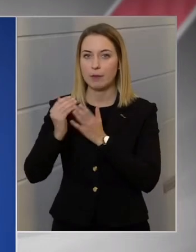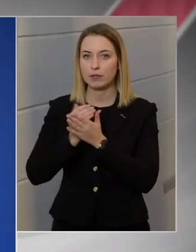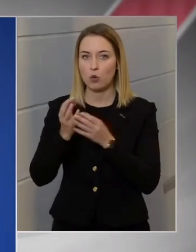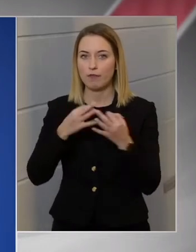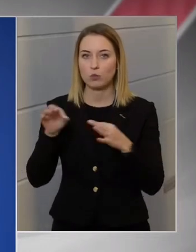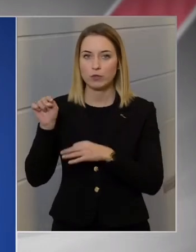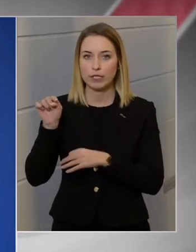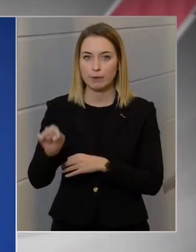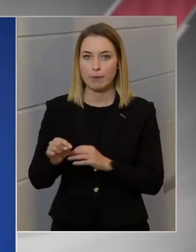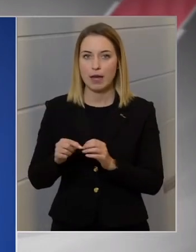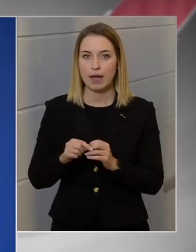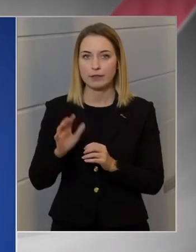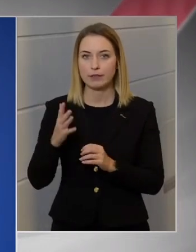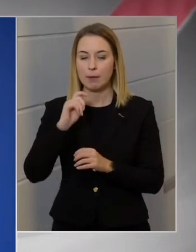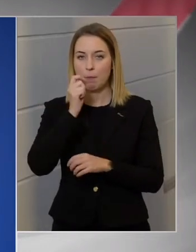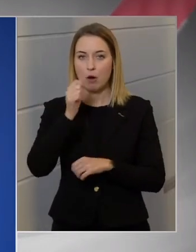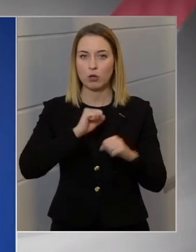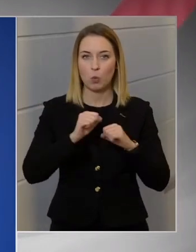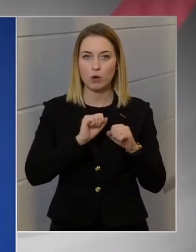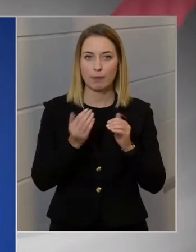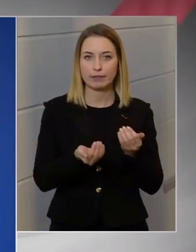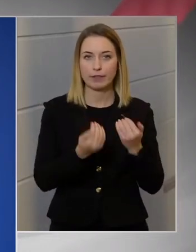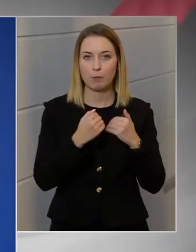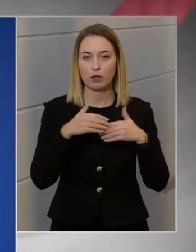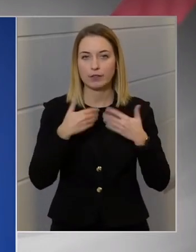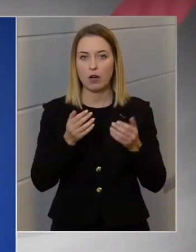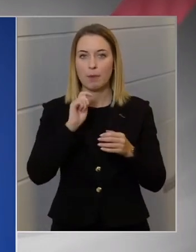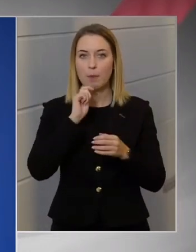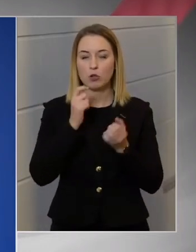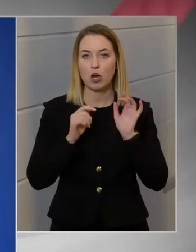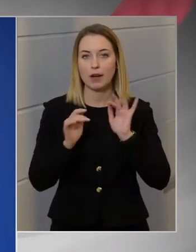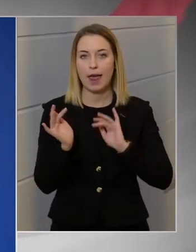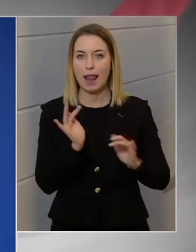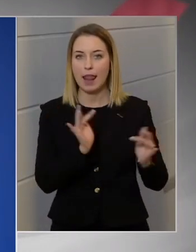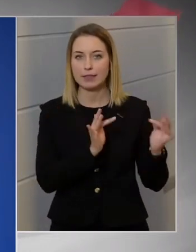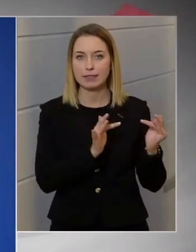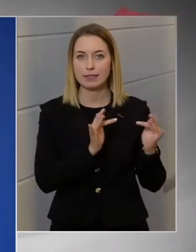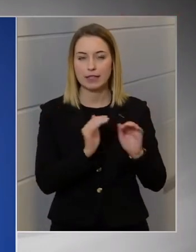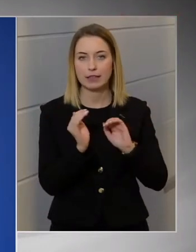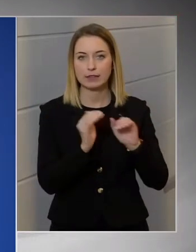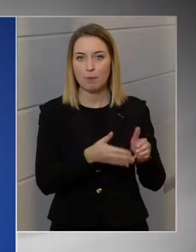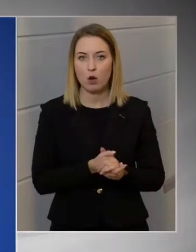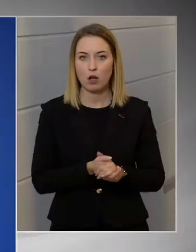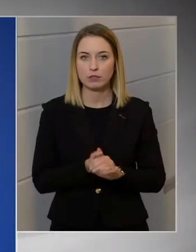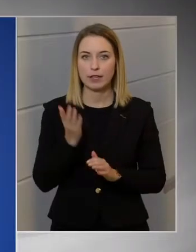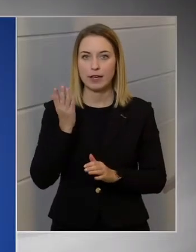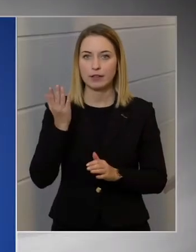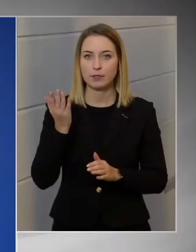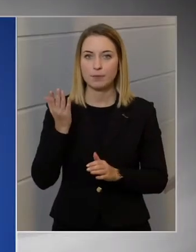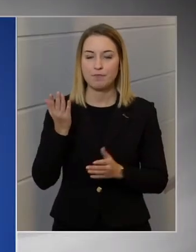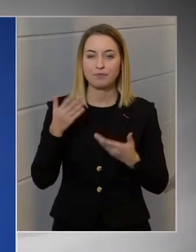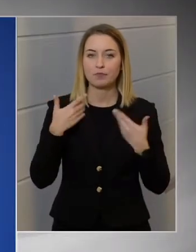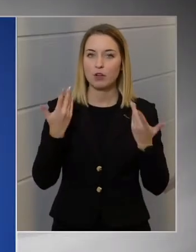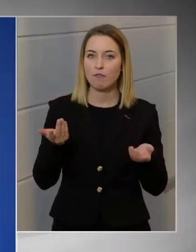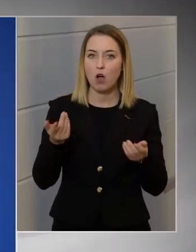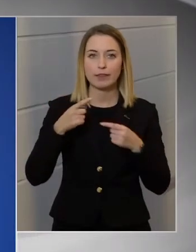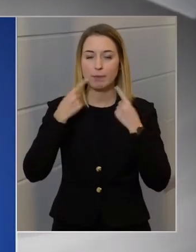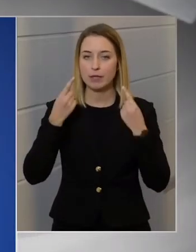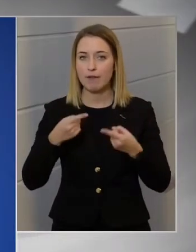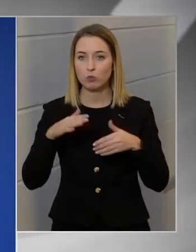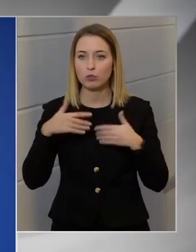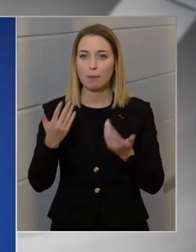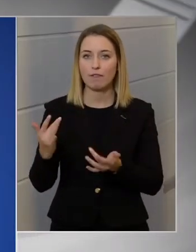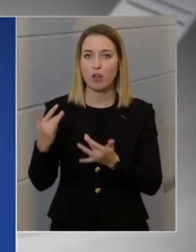törvényügyében nem a magyar kormányt támogatják, hanem a magyar ellenzéket. Tehát bármilyen ügyet nézek, ott vagy nem nyilvánultak meg, vagy ellenünk